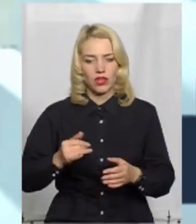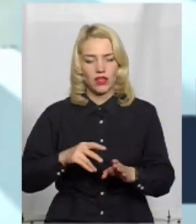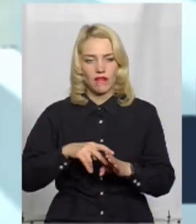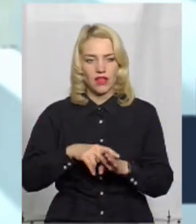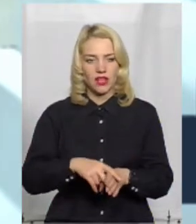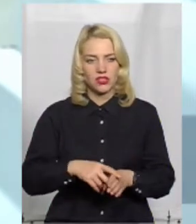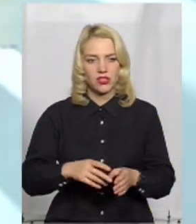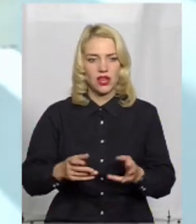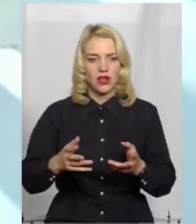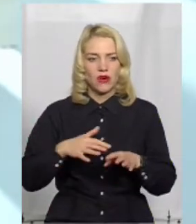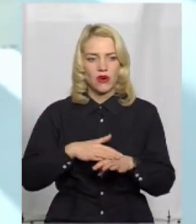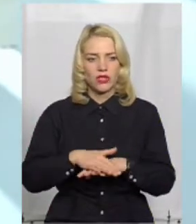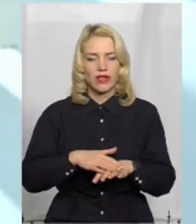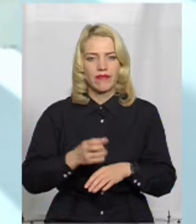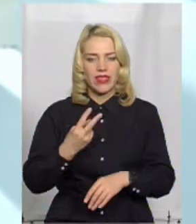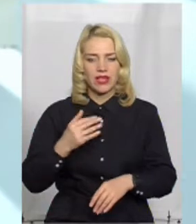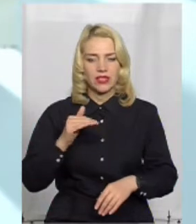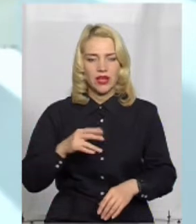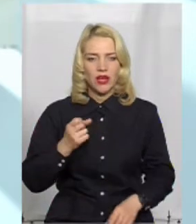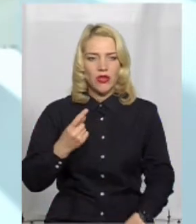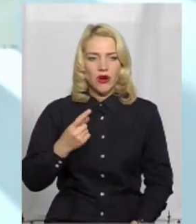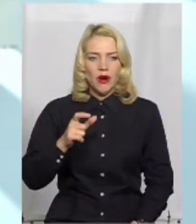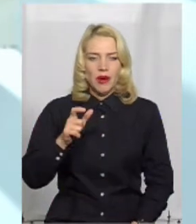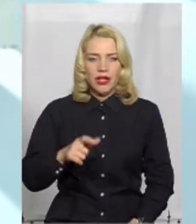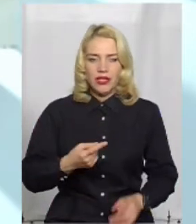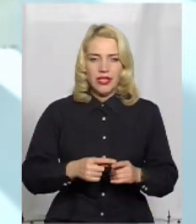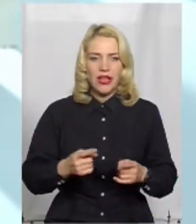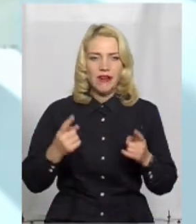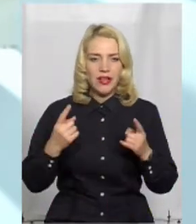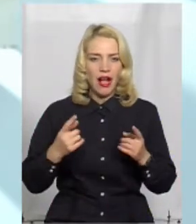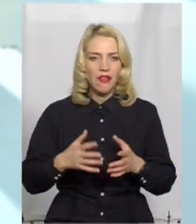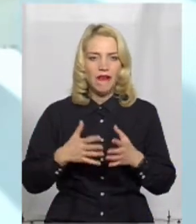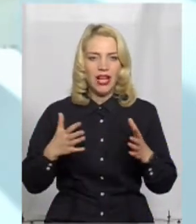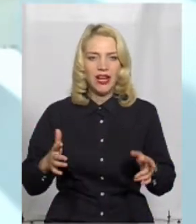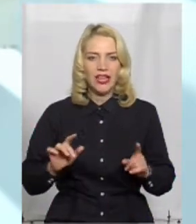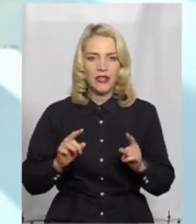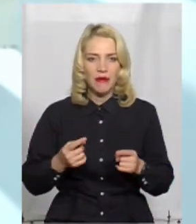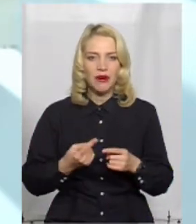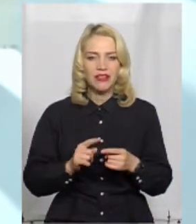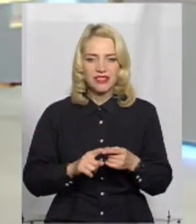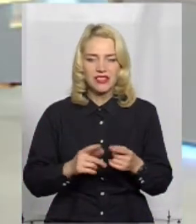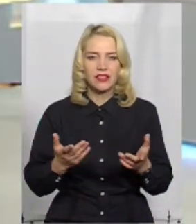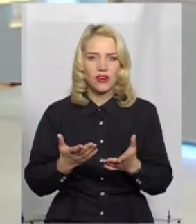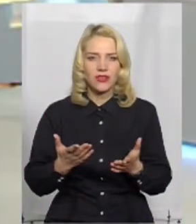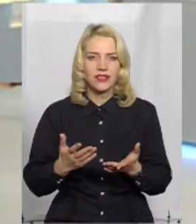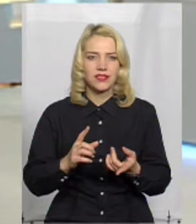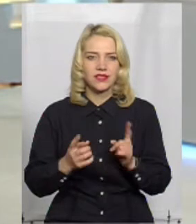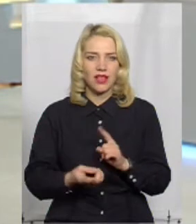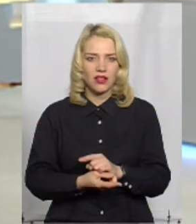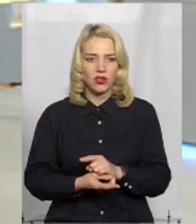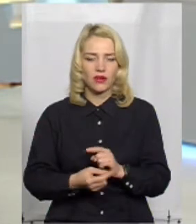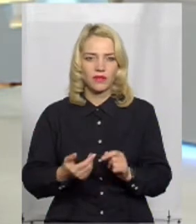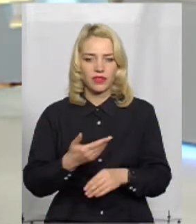розраховувалося 12 тисяч на одного поліцейського, незвичайно було велике. І тому це якби стало нам